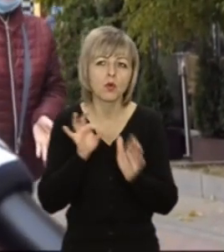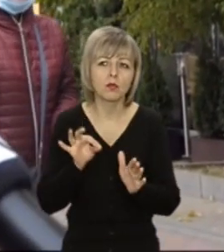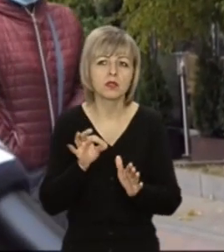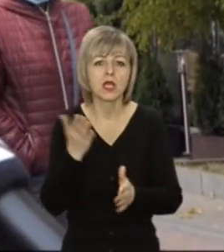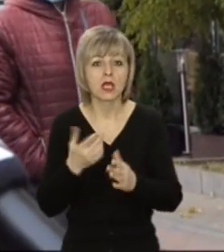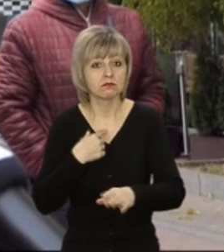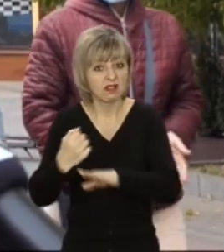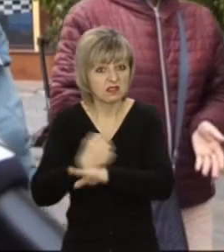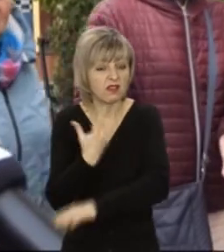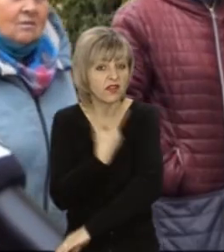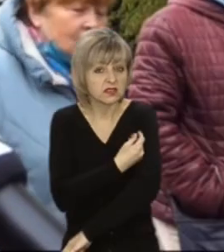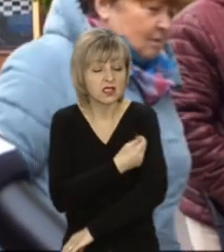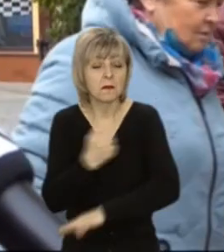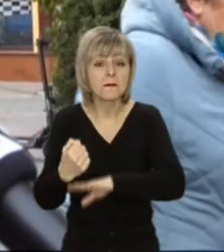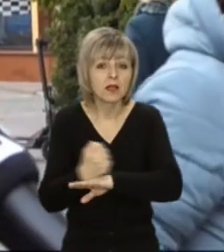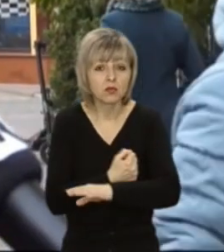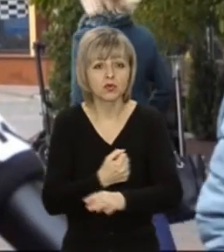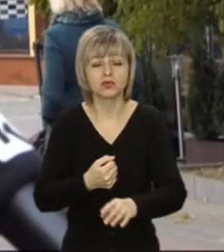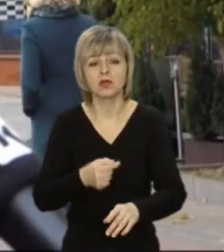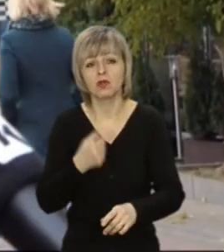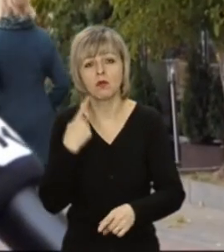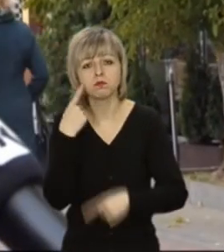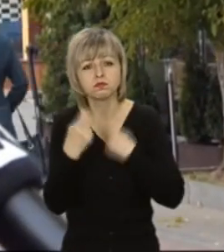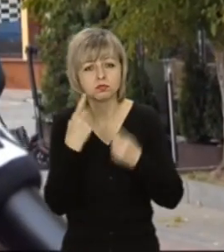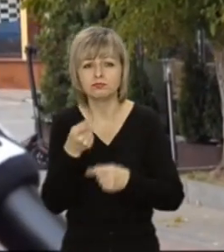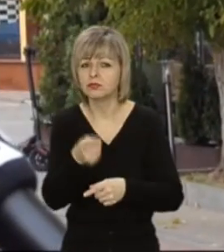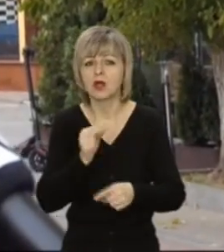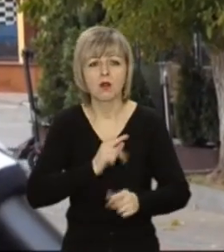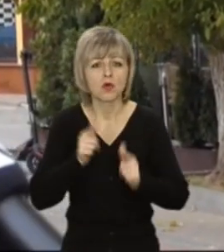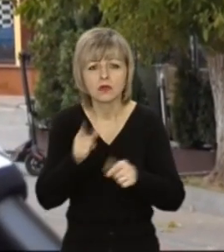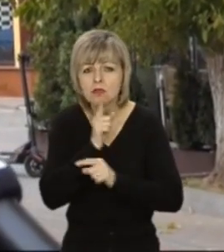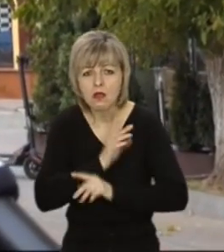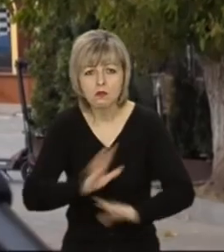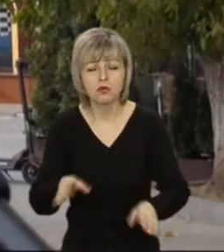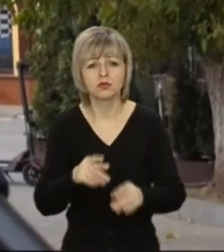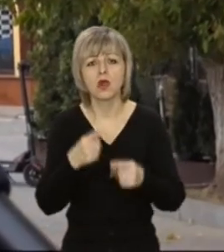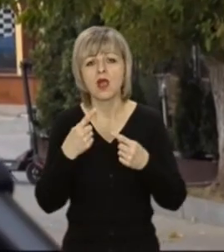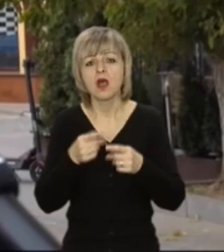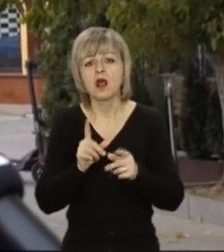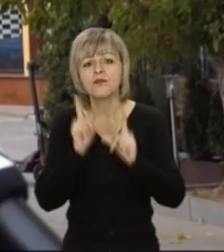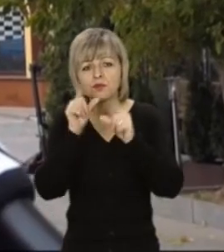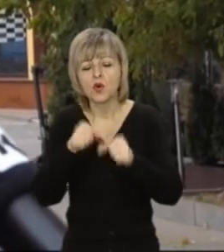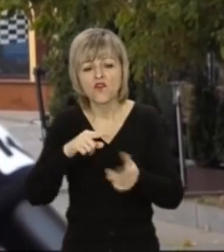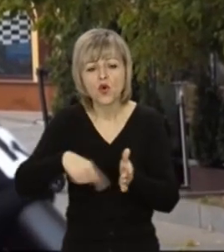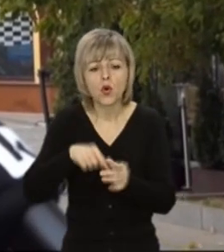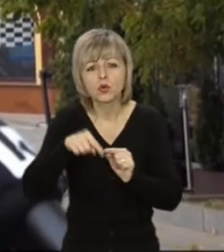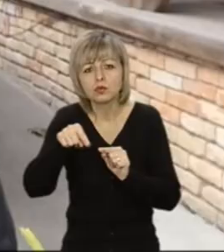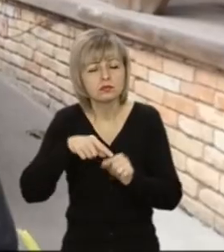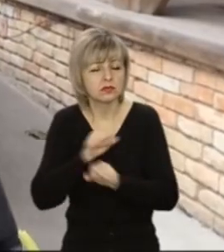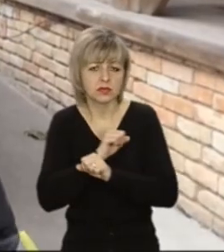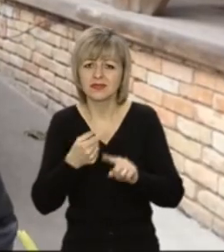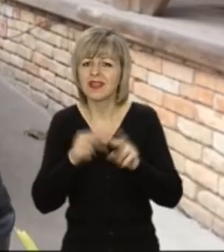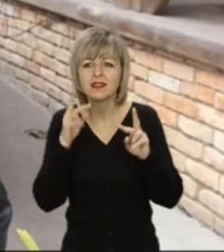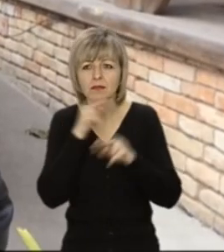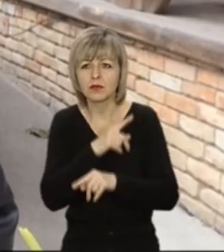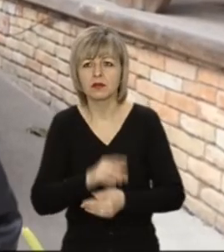що нас заставляють вакцинуватися, примушують, і шантажують тим, що ми не вийдемо на роботу, не перемістимося з одного населенного пункту в інший, це вже неправильно, по своїй суті.